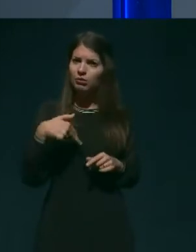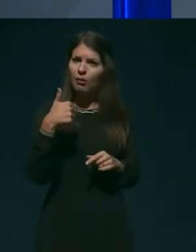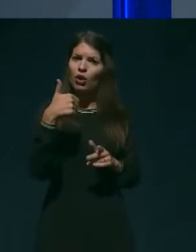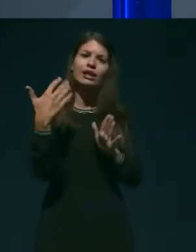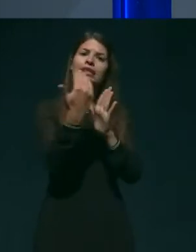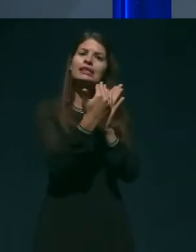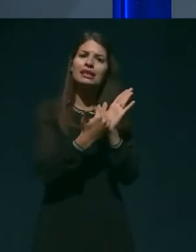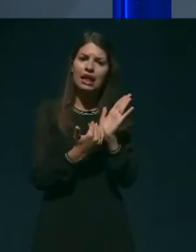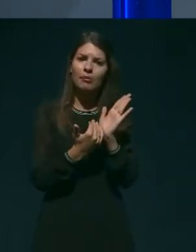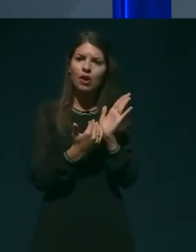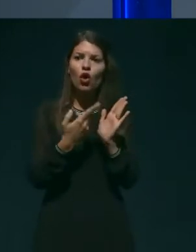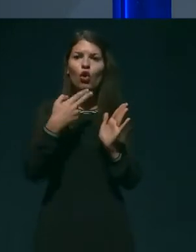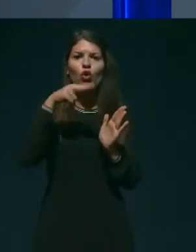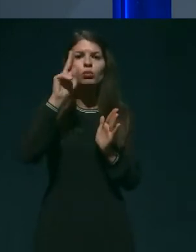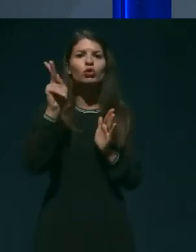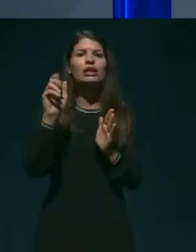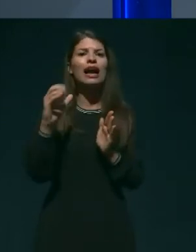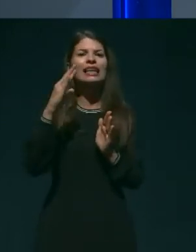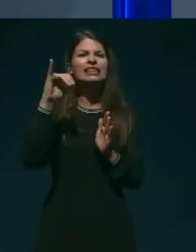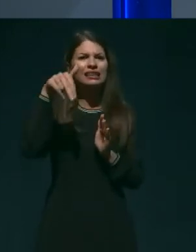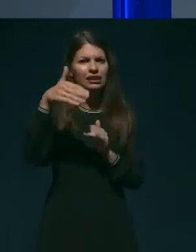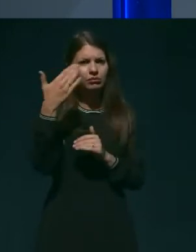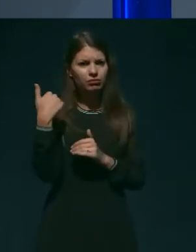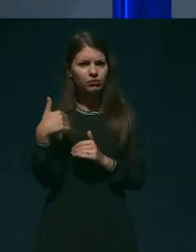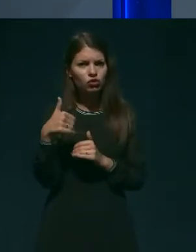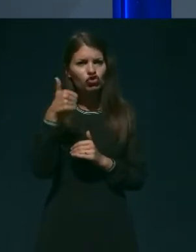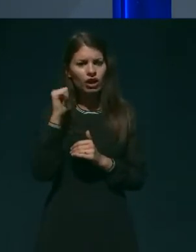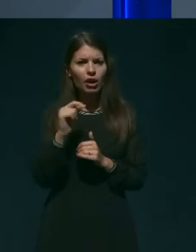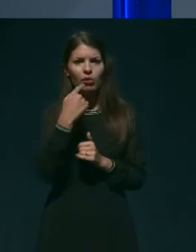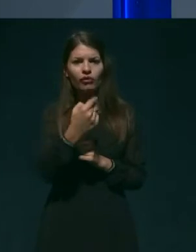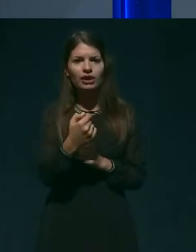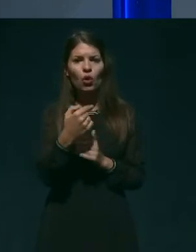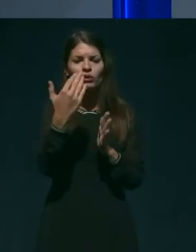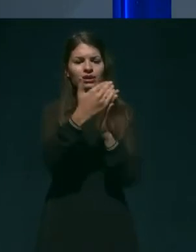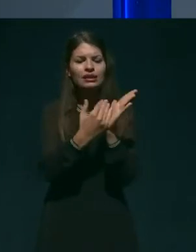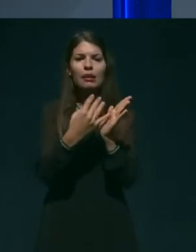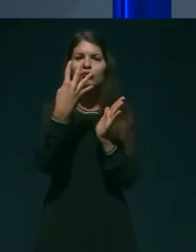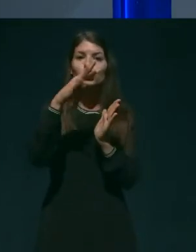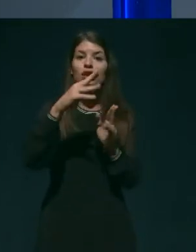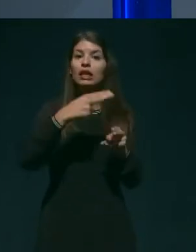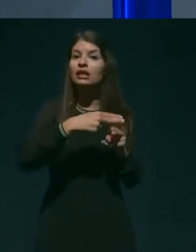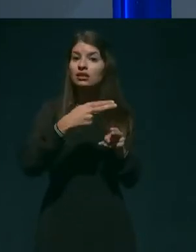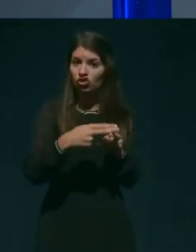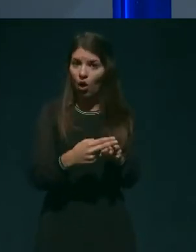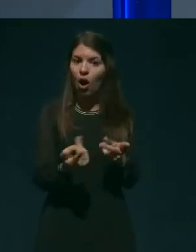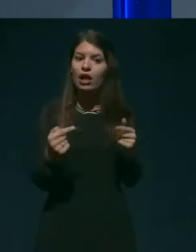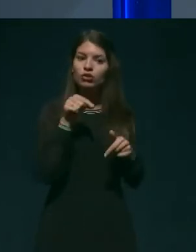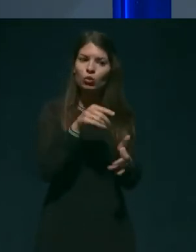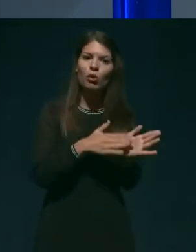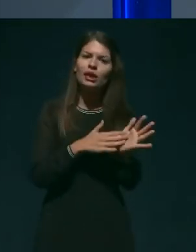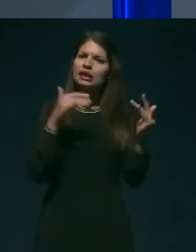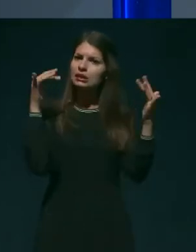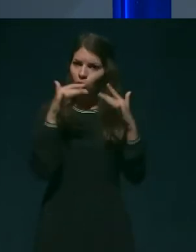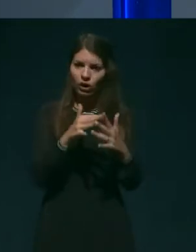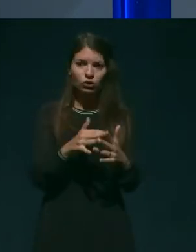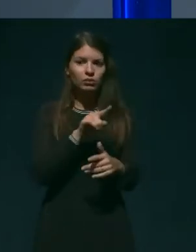omenil nek seznam 14 držav, a to bo šlo za nek pakt, da v bistvu ne bo karantene oziroma, da bodo